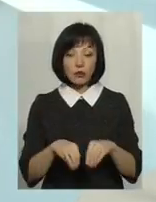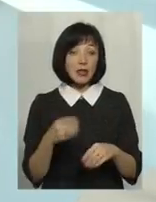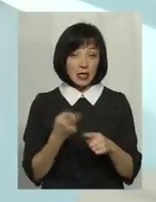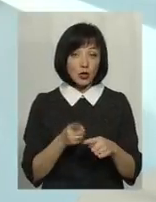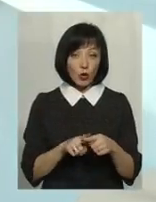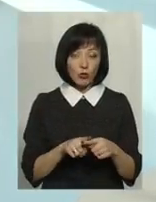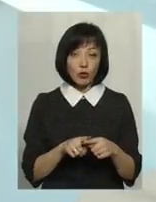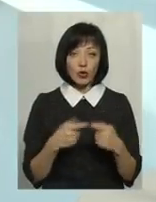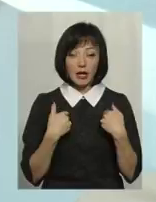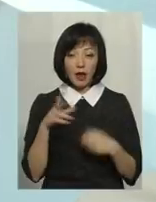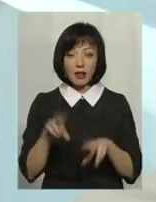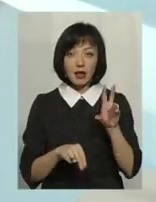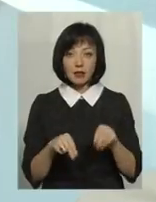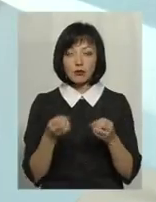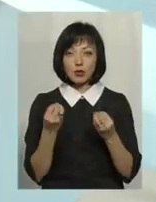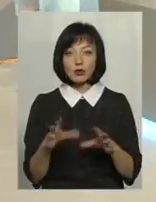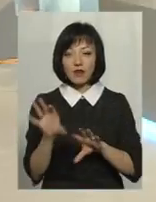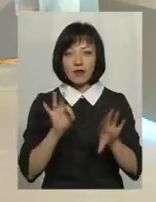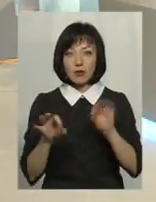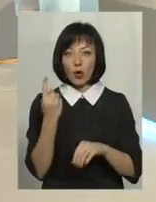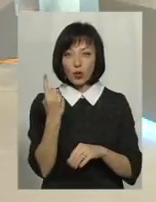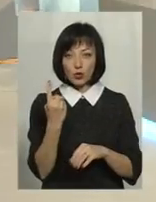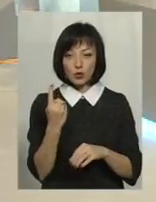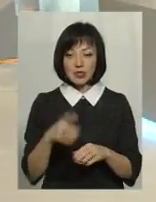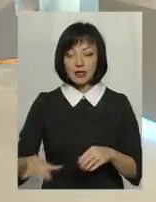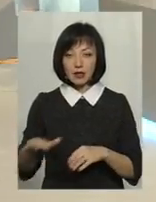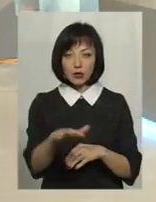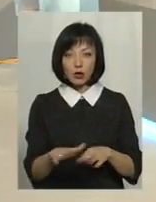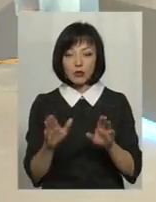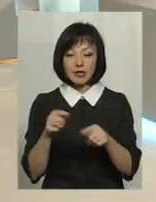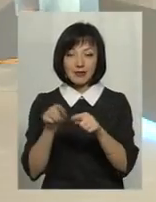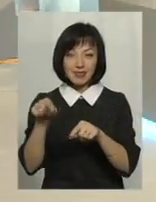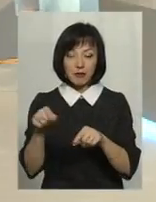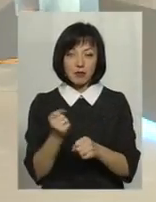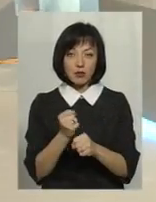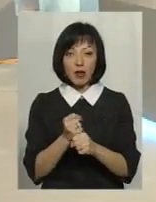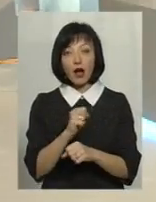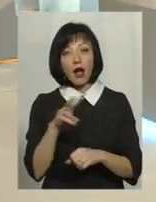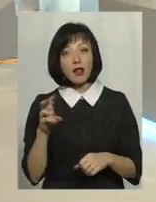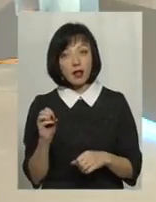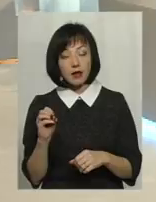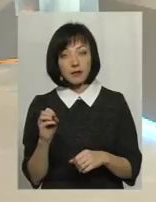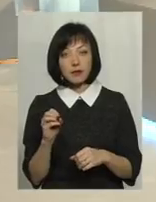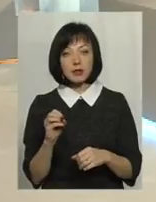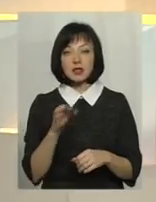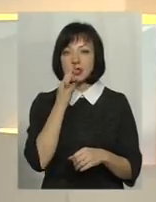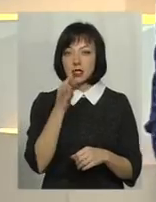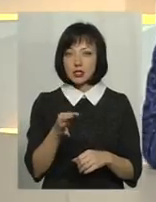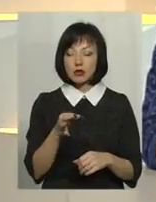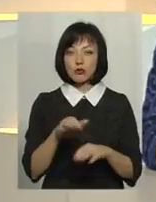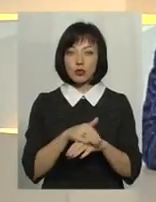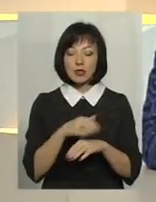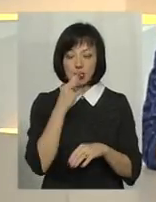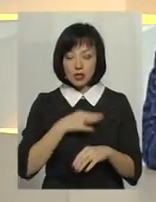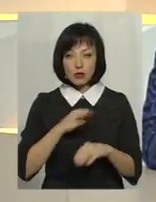тому, я надію, що ми просто виберемо якусь одну із територій і будемо на цій території працювати. Скажіть, будь ласка, в нас є